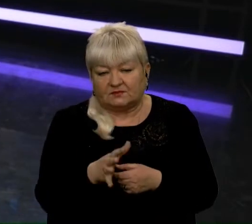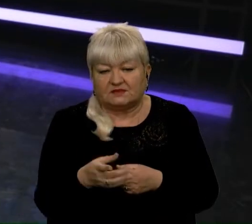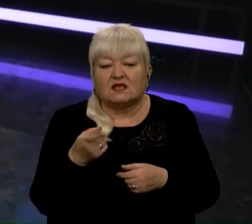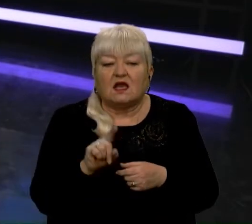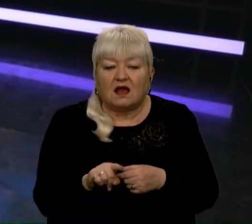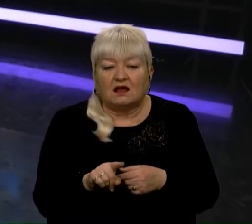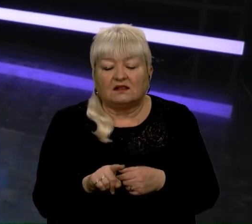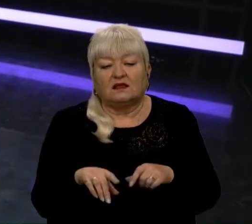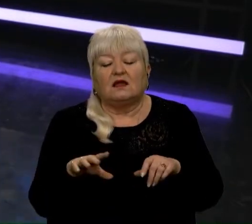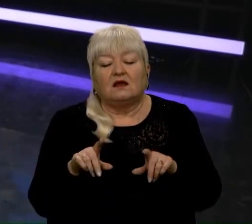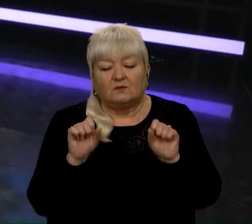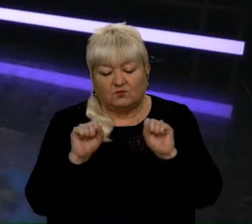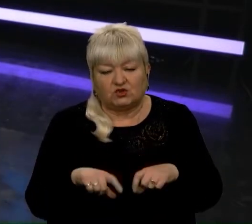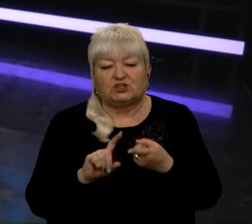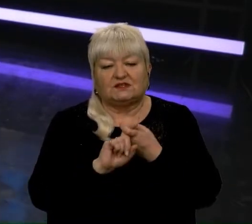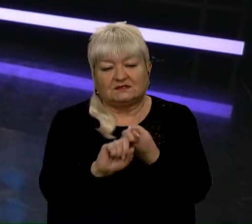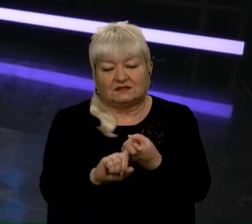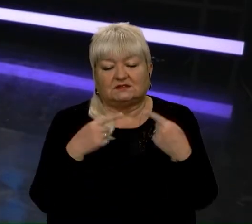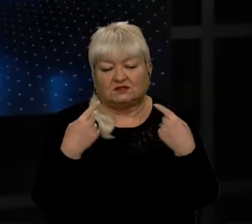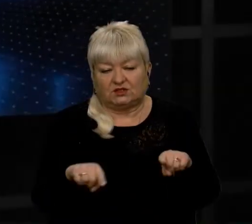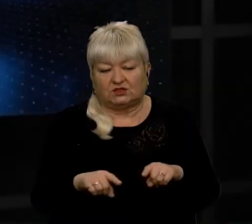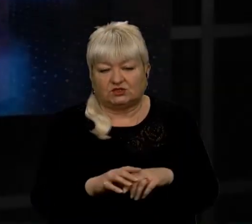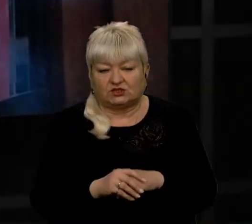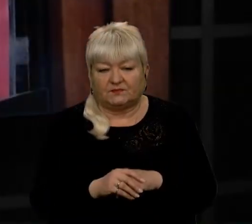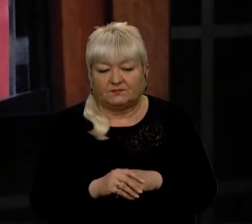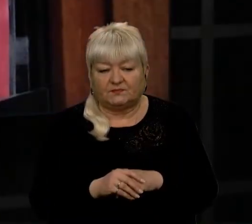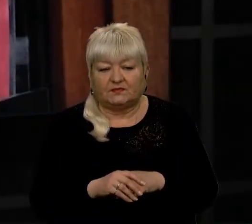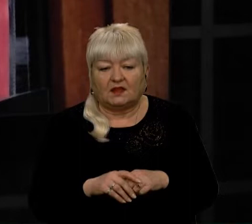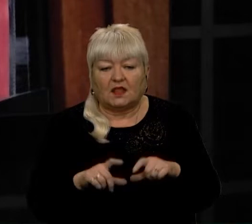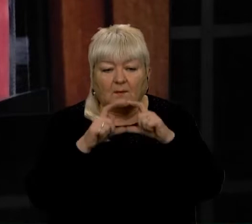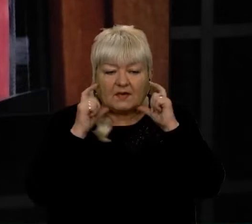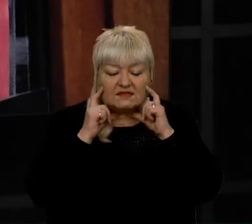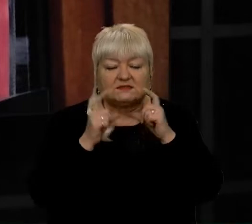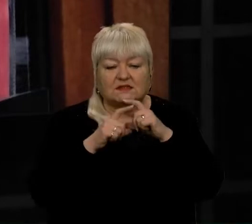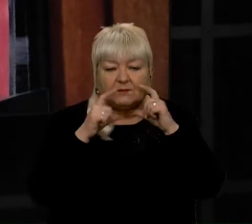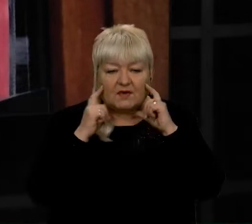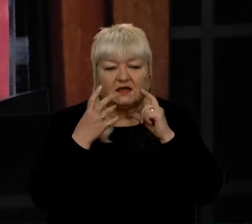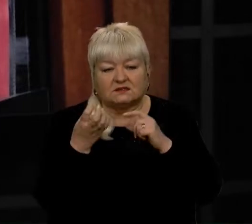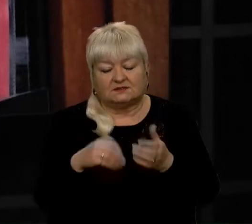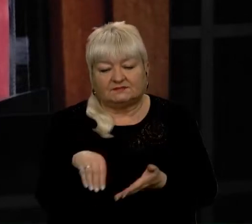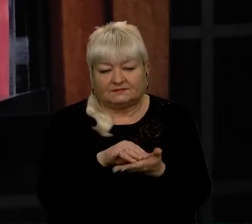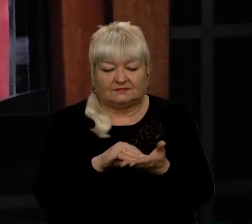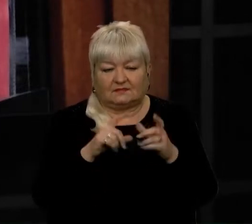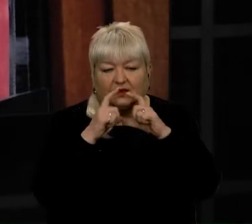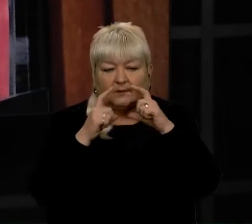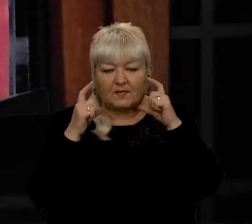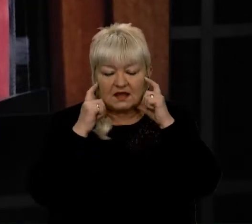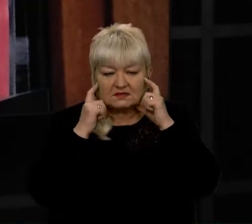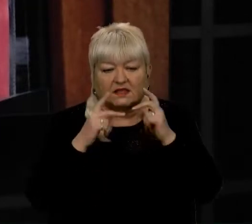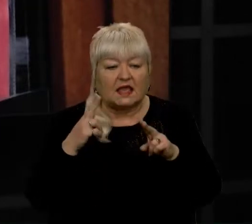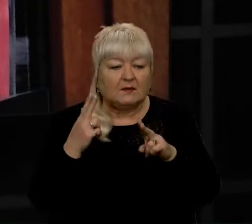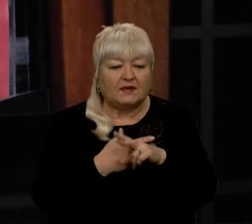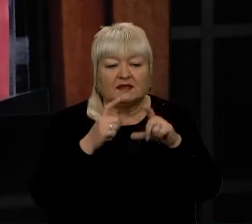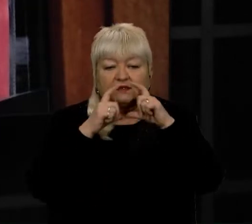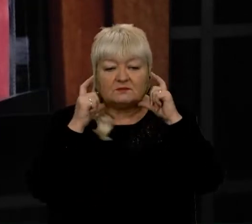все ще можете заразити інших. А відтак. Маски, маски і ще раз маски. До речі, без них